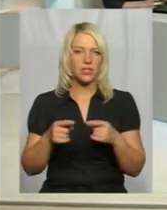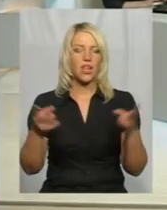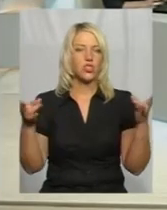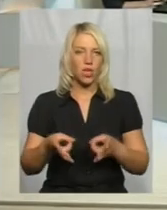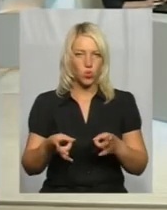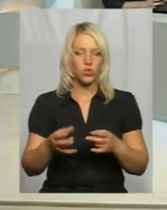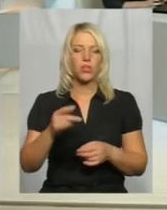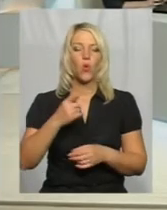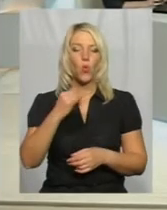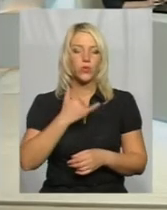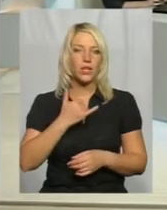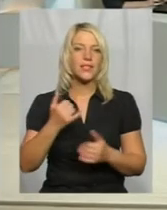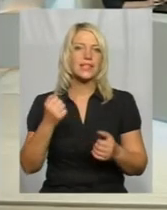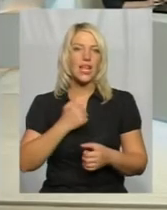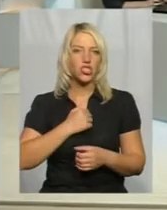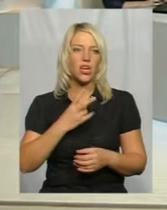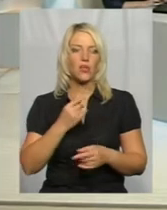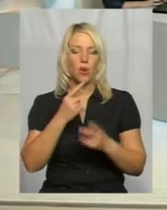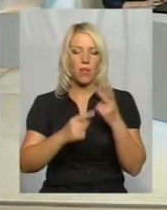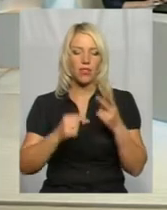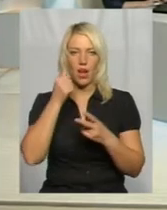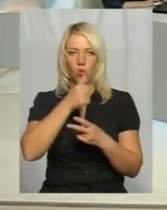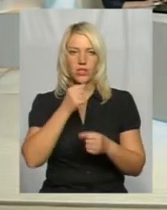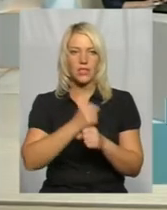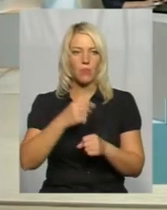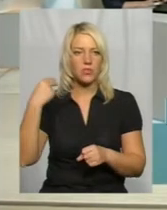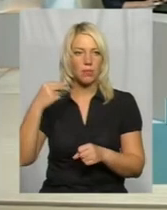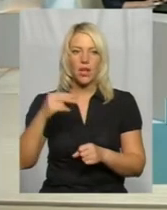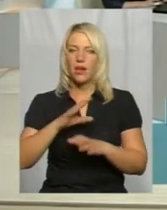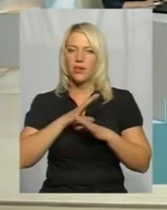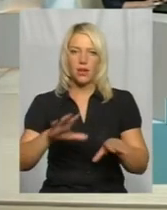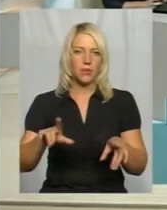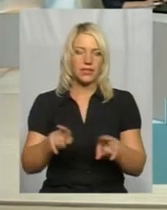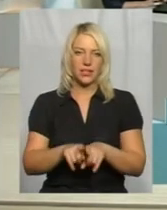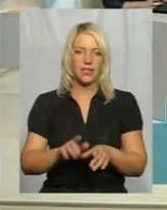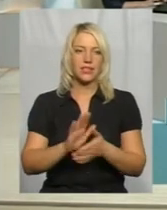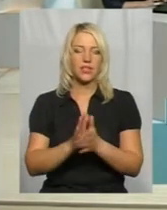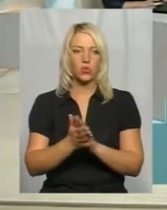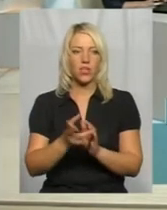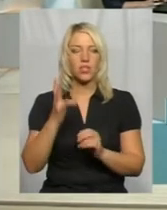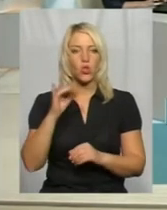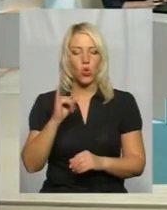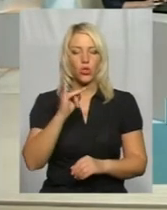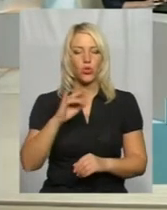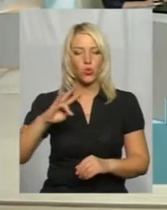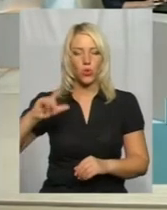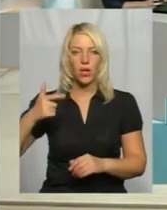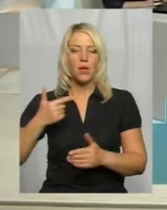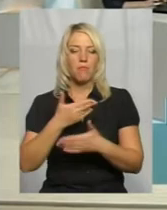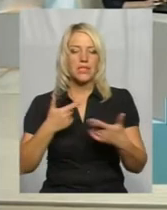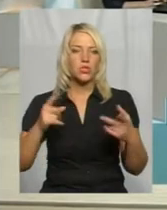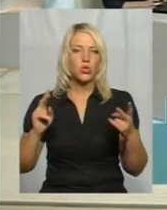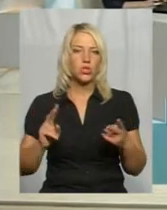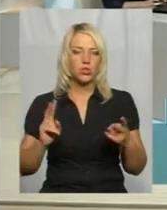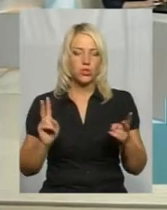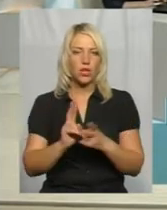У нас, к сожалению, ми полтора року проработали в Запорож'ї і не було таких ситуацій. Але в іюля ми з'явилися з